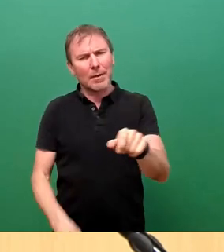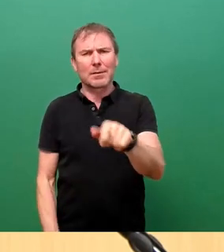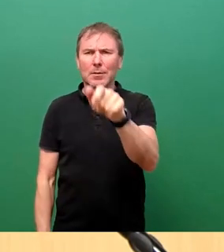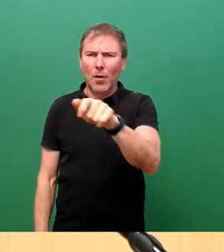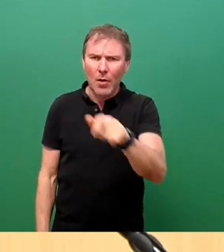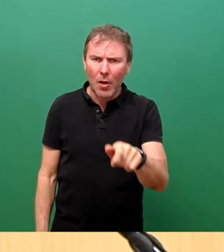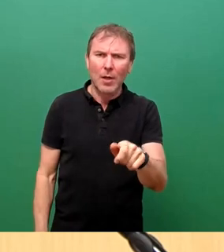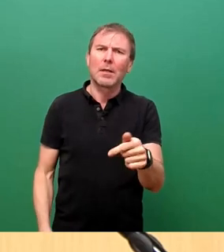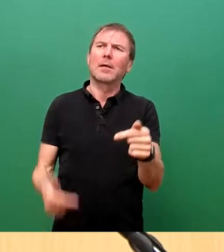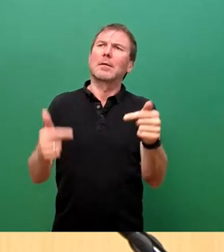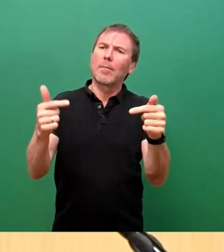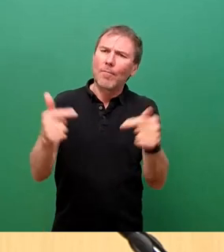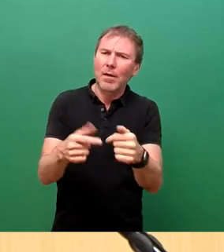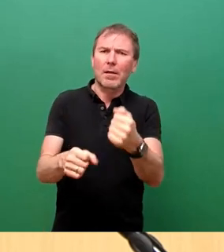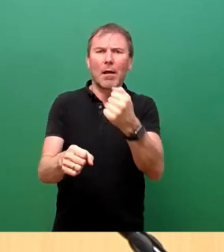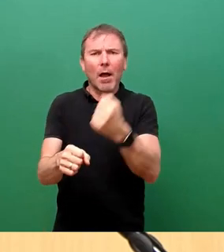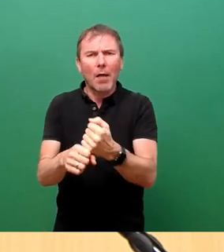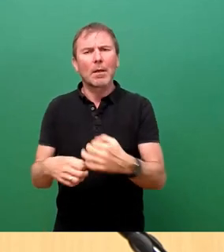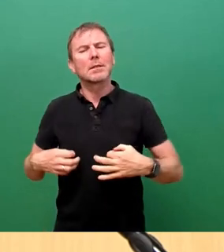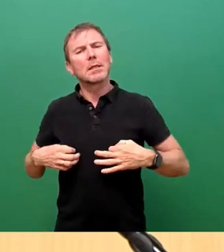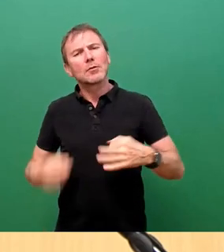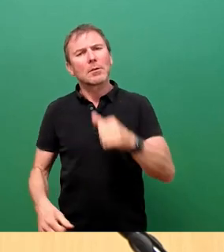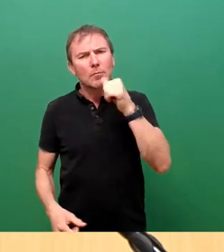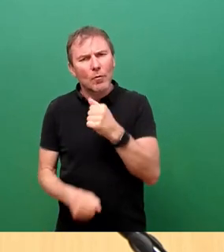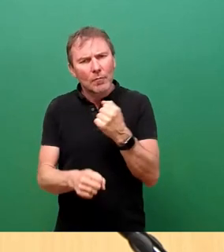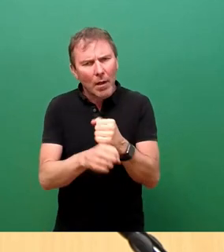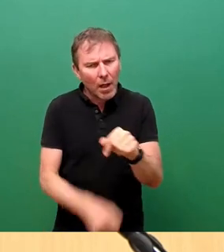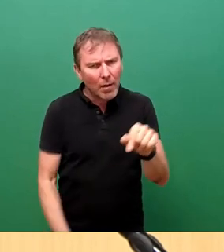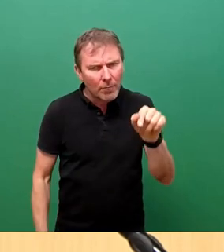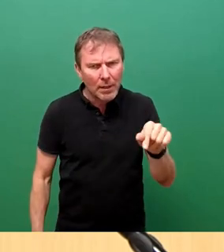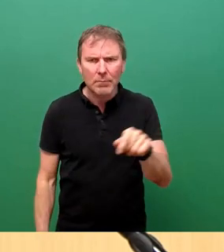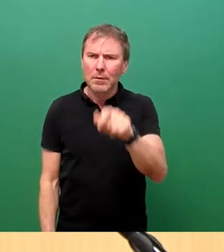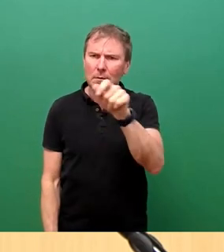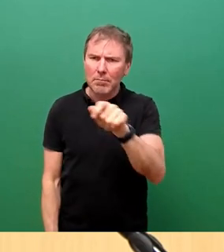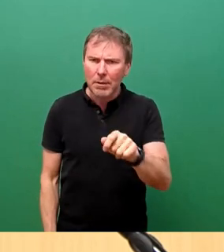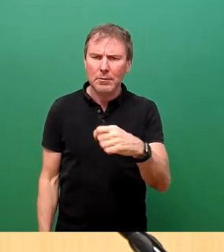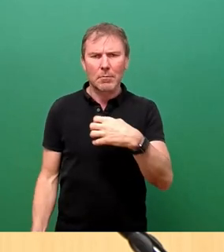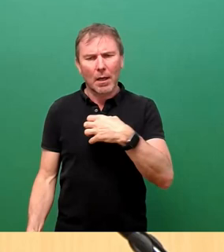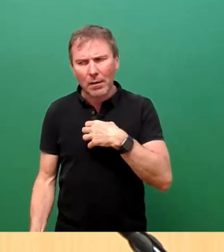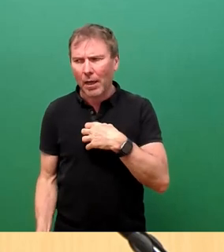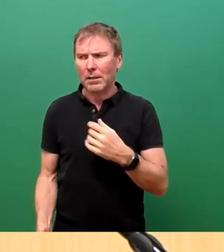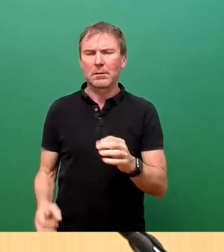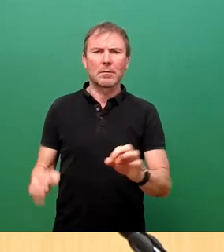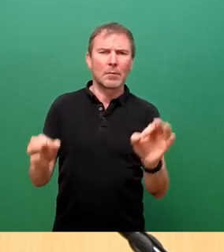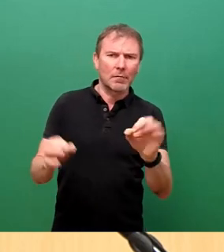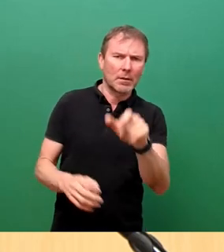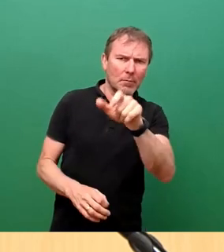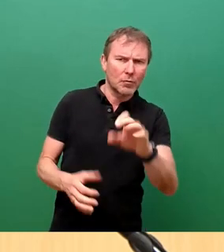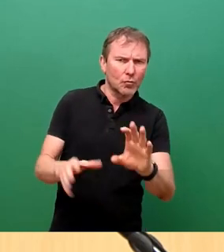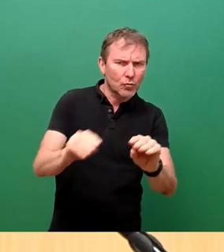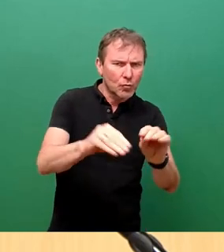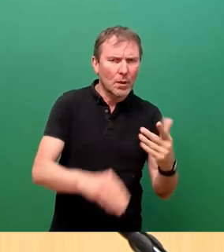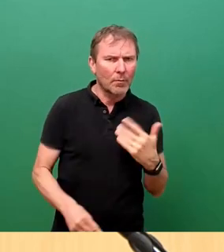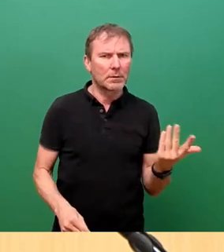in der Pflege tätig sind, die in Gesundheitsberufen tätig sind, die mit Menschen, mit Kranken, mit Gefährdeten arbeiten, dass